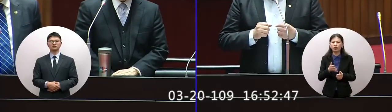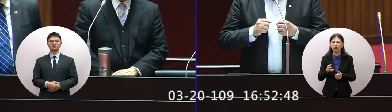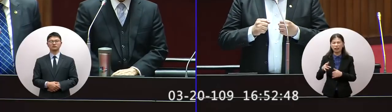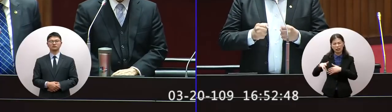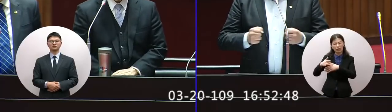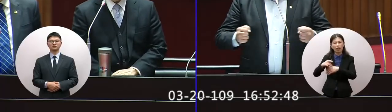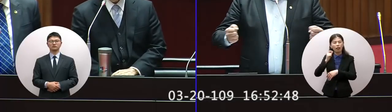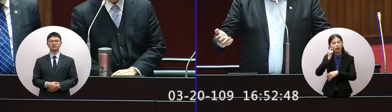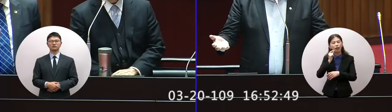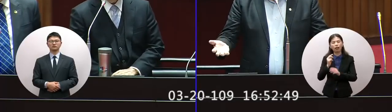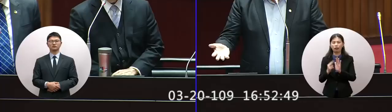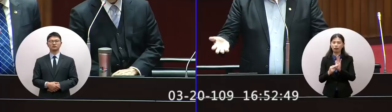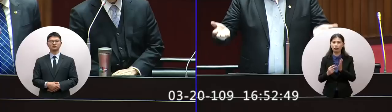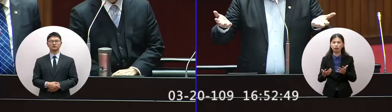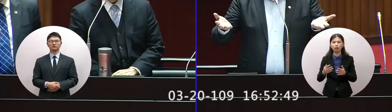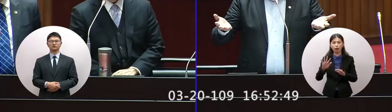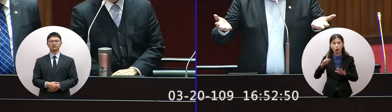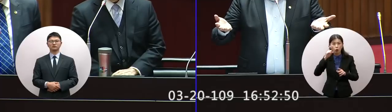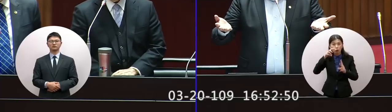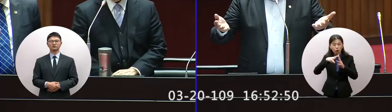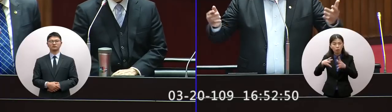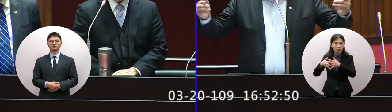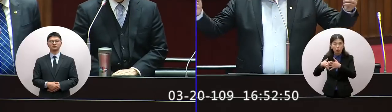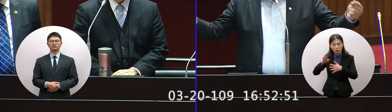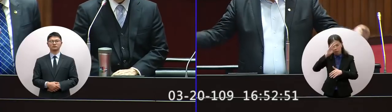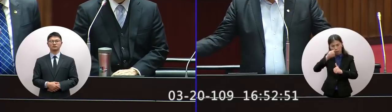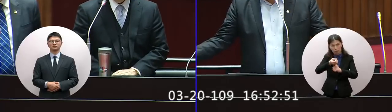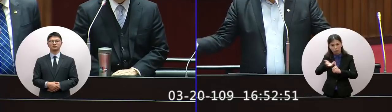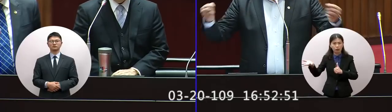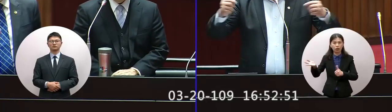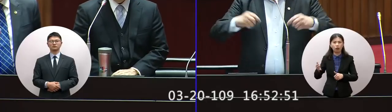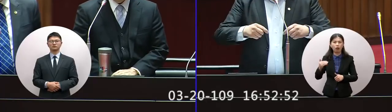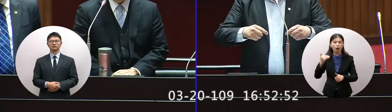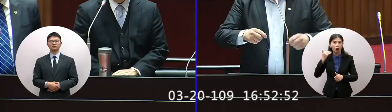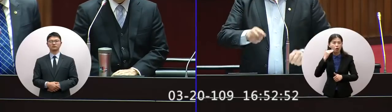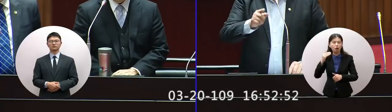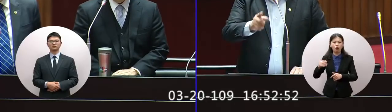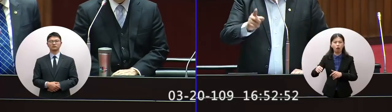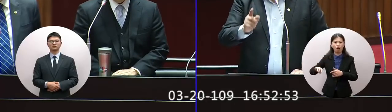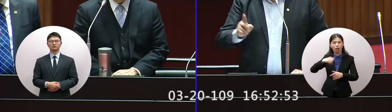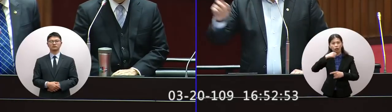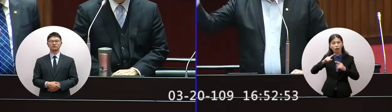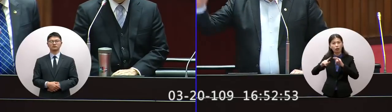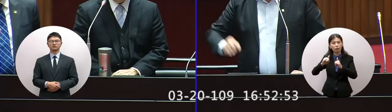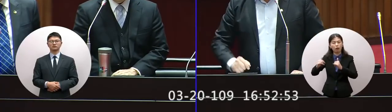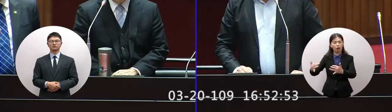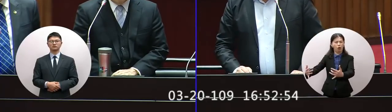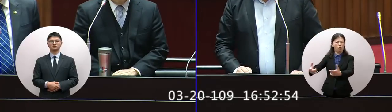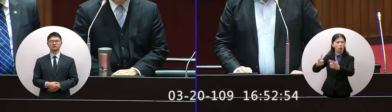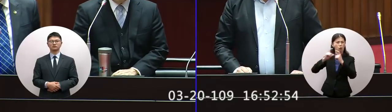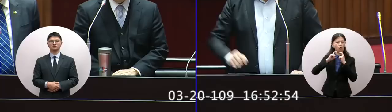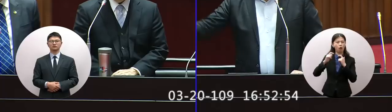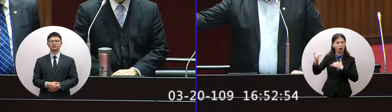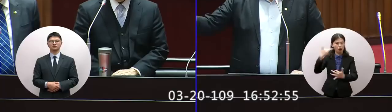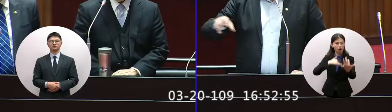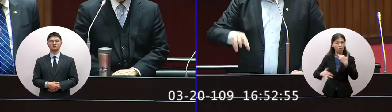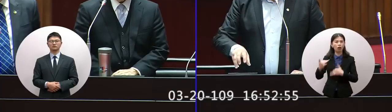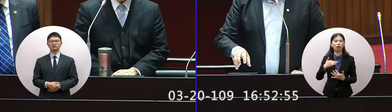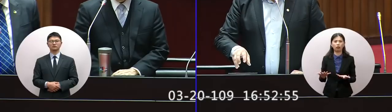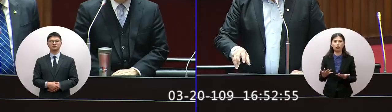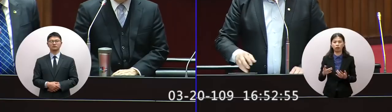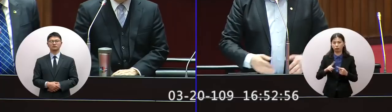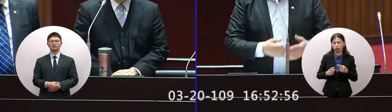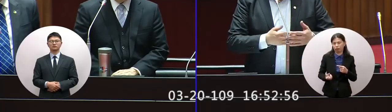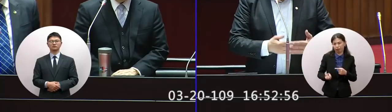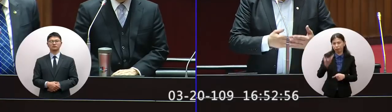我們現在歐美的病例正在爆發如果大量的人回來我們的確診病例一定增加那在那帶